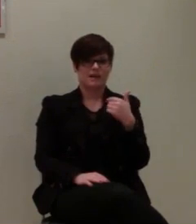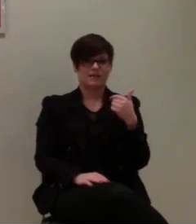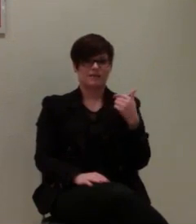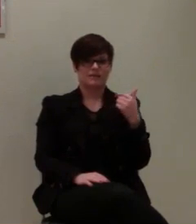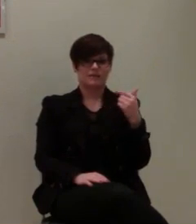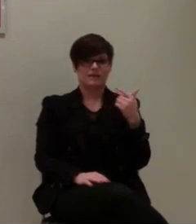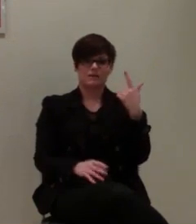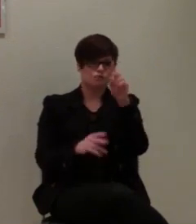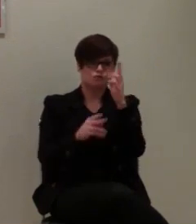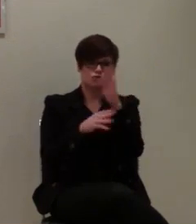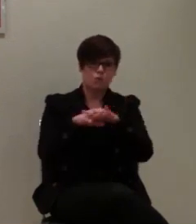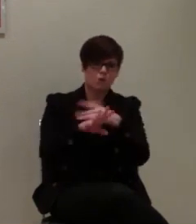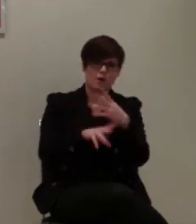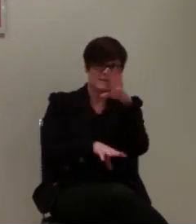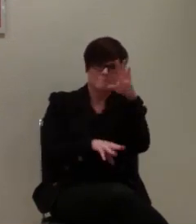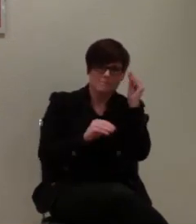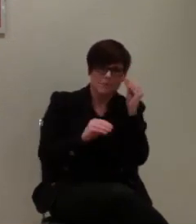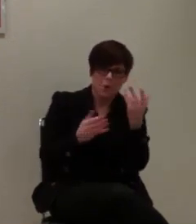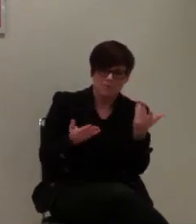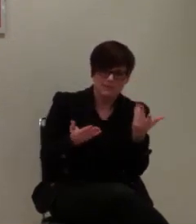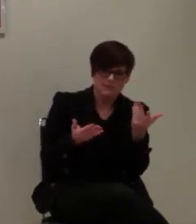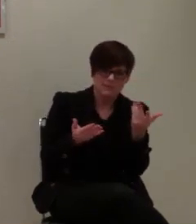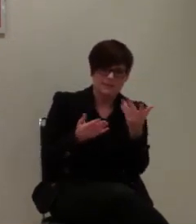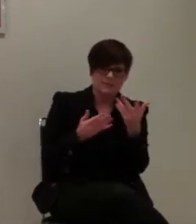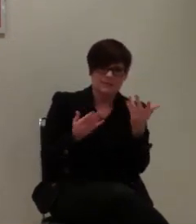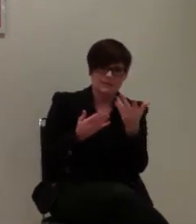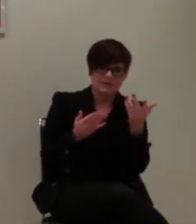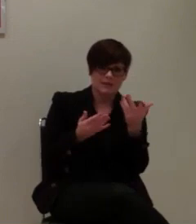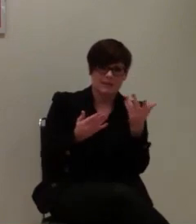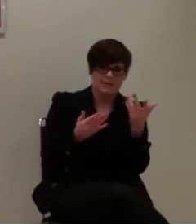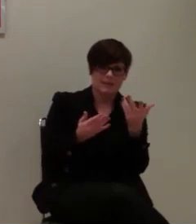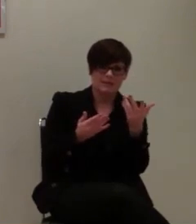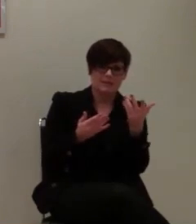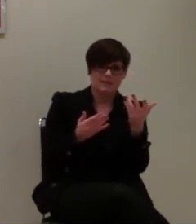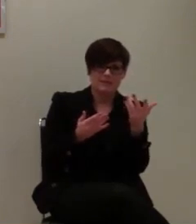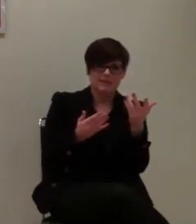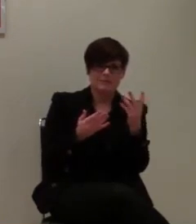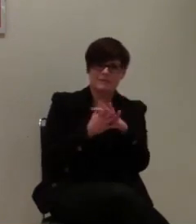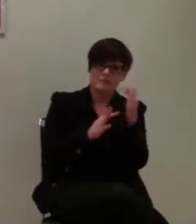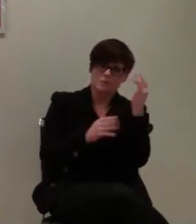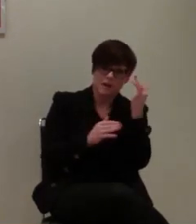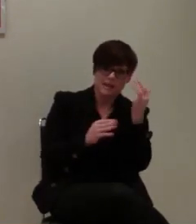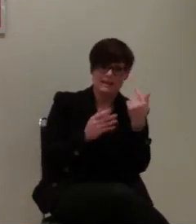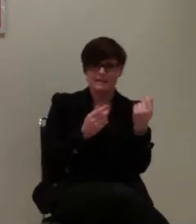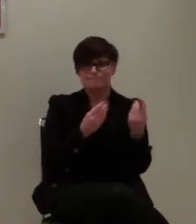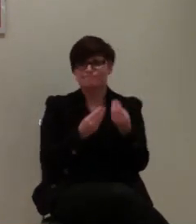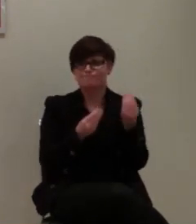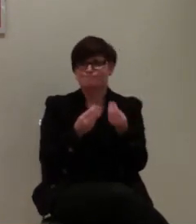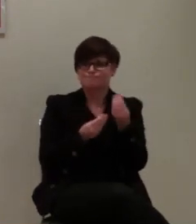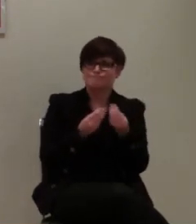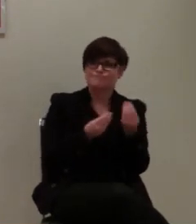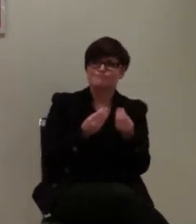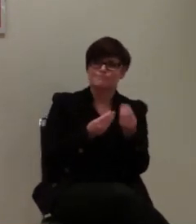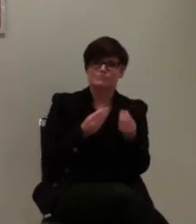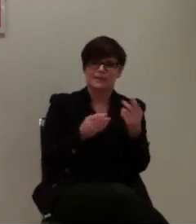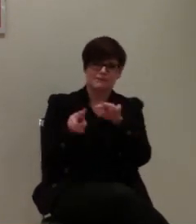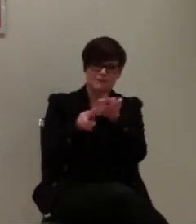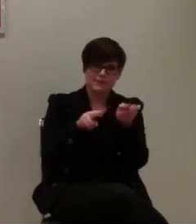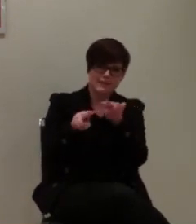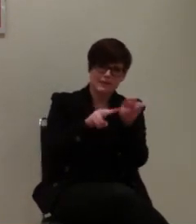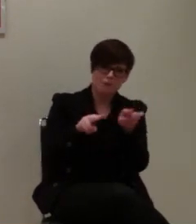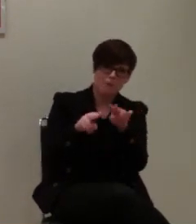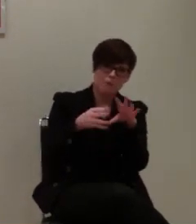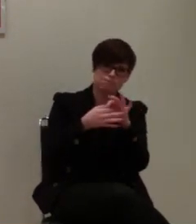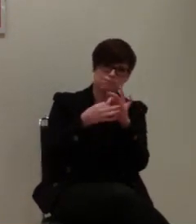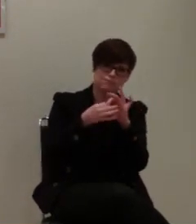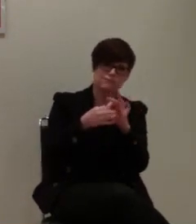Entschuldigung, habe es jetzt gerade nicht mitbekommen, was jetzt hier besprochen wurde, weil ich bin jetzt gerade noch gedanklich bei diesem Video, bei der Idee,